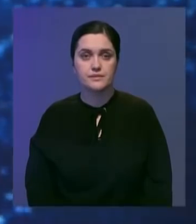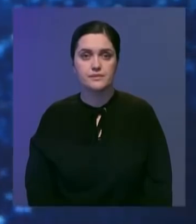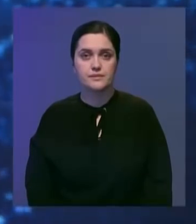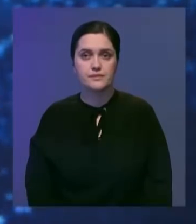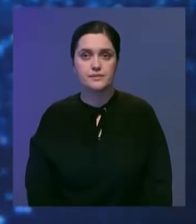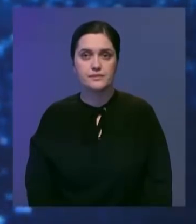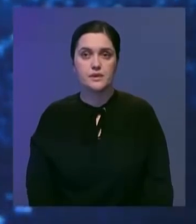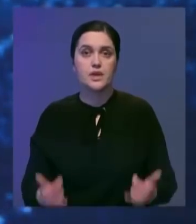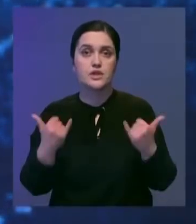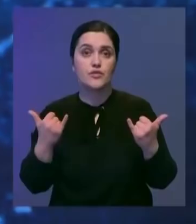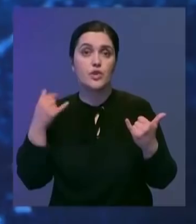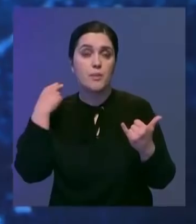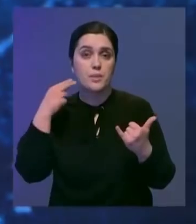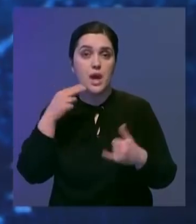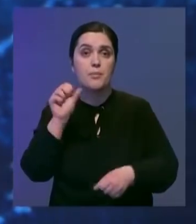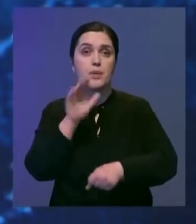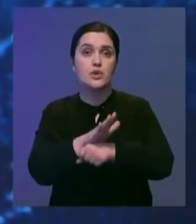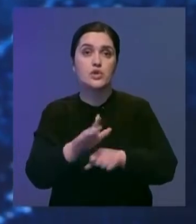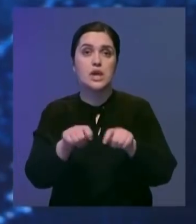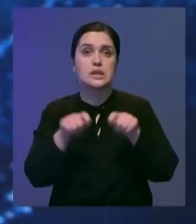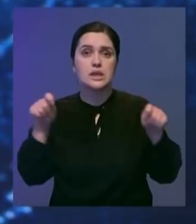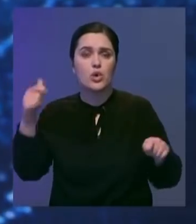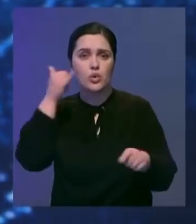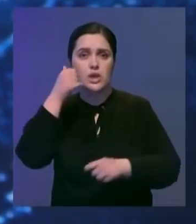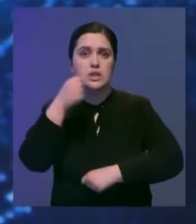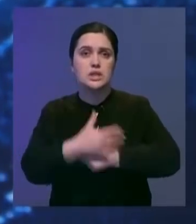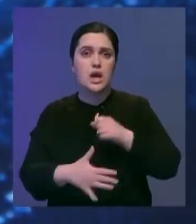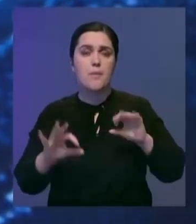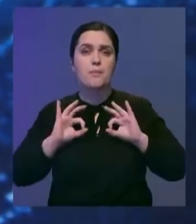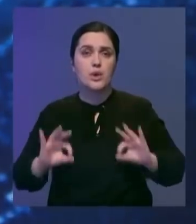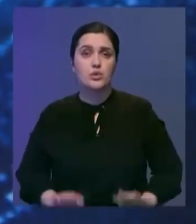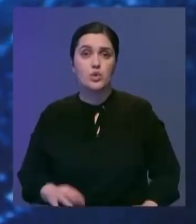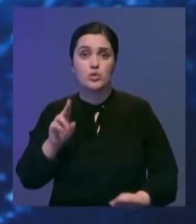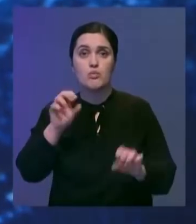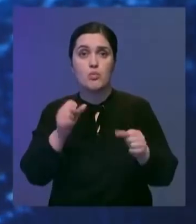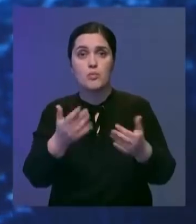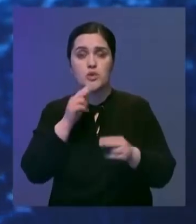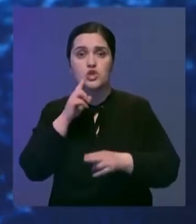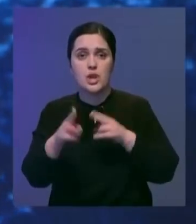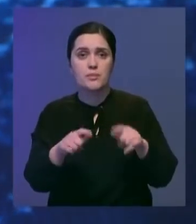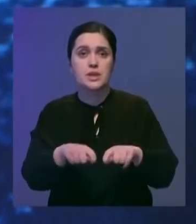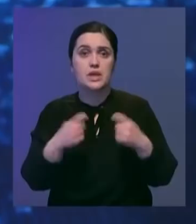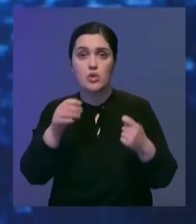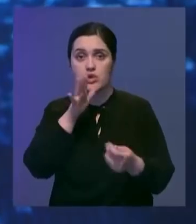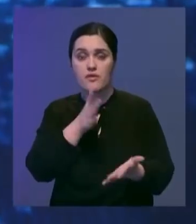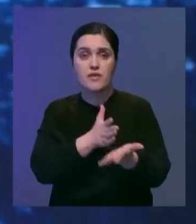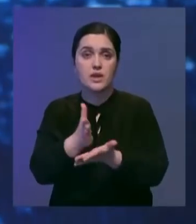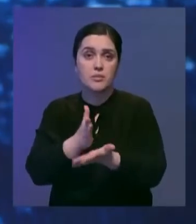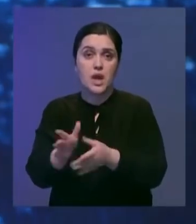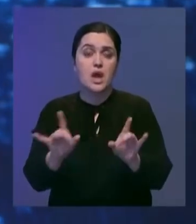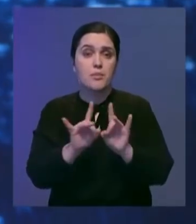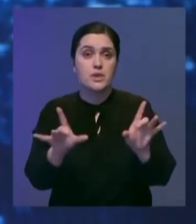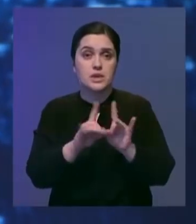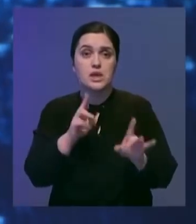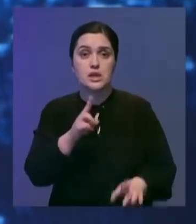И сегодня же президент поручил открыть колл-центр при прокуратуре, который сможет принимать жалобы на нарушения во